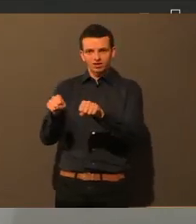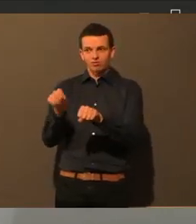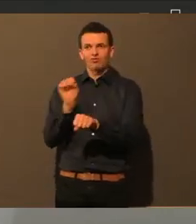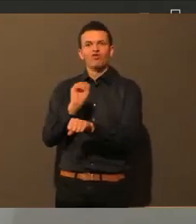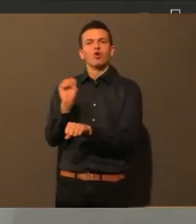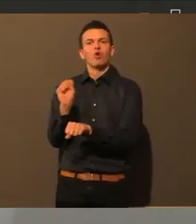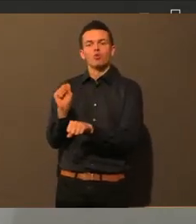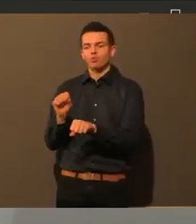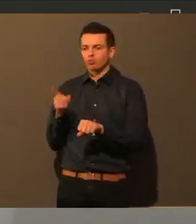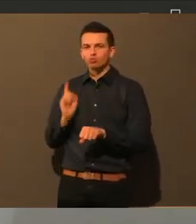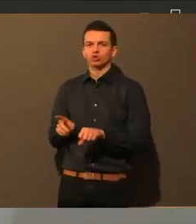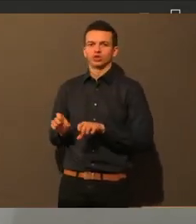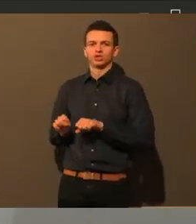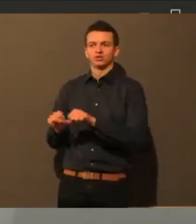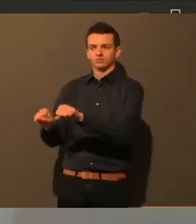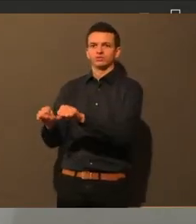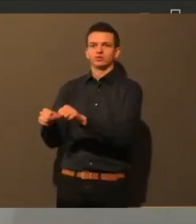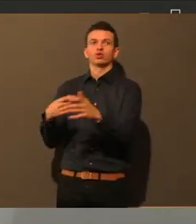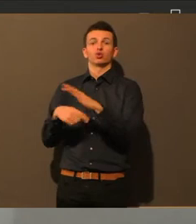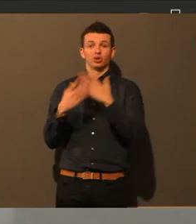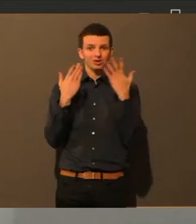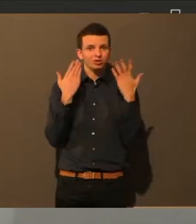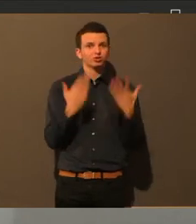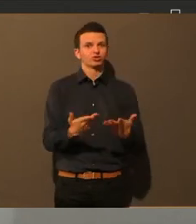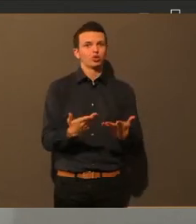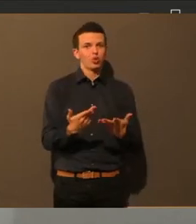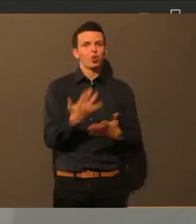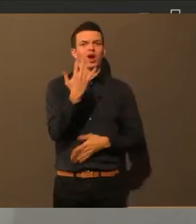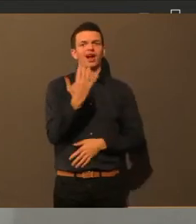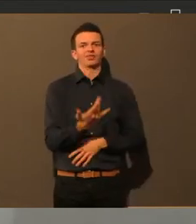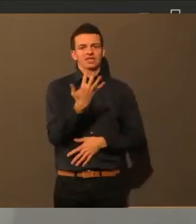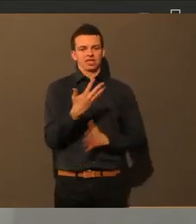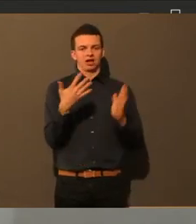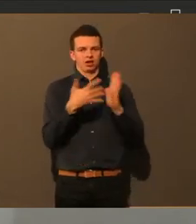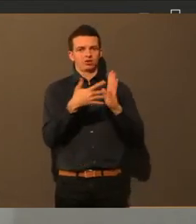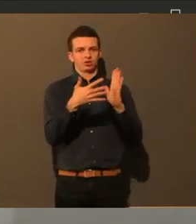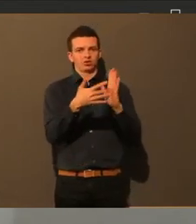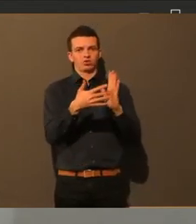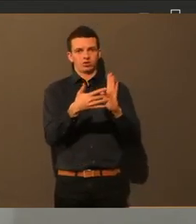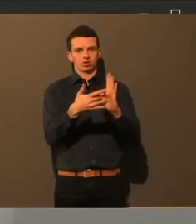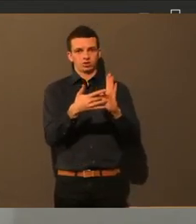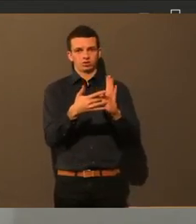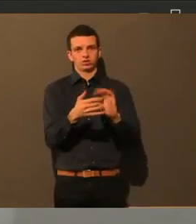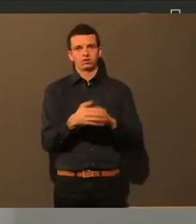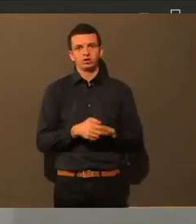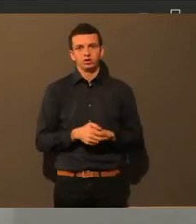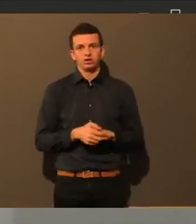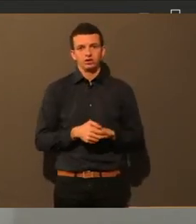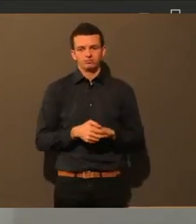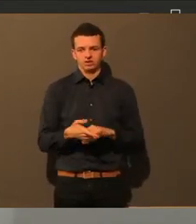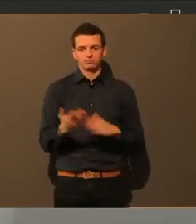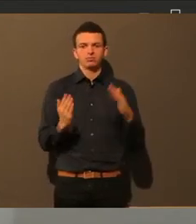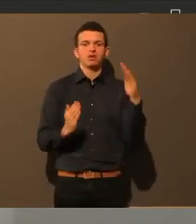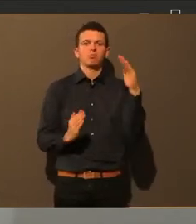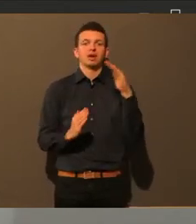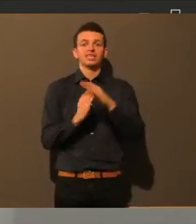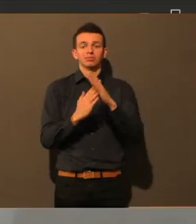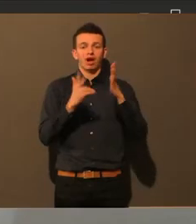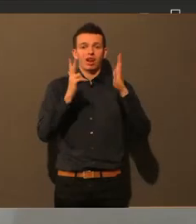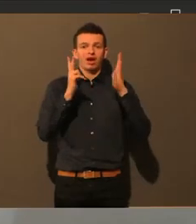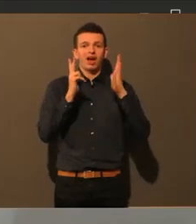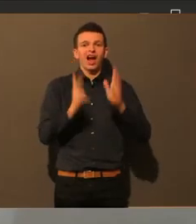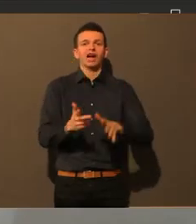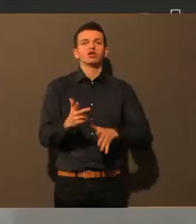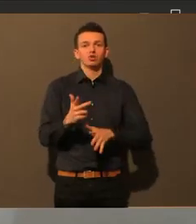im Laden sind. Man darf ja nur eine gewisse Personenanzahl im Laden haben. Also bis 800 Quadratmeter darf man pro 10